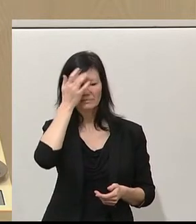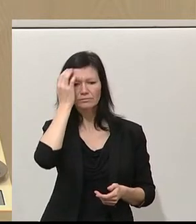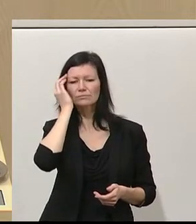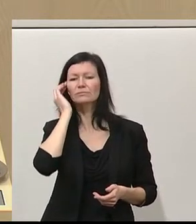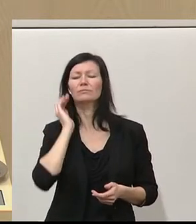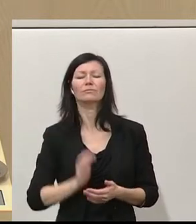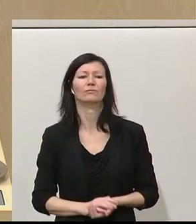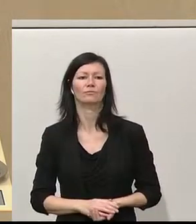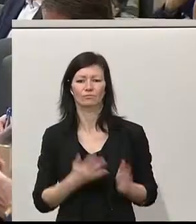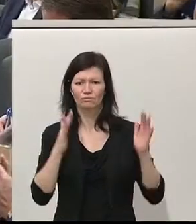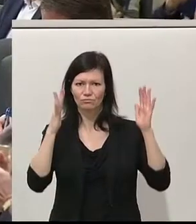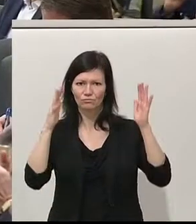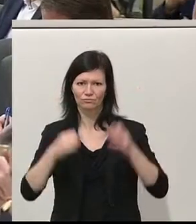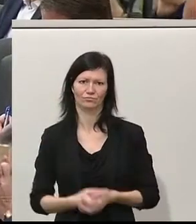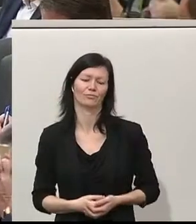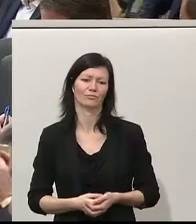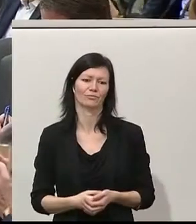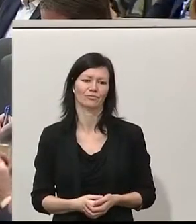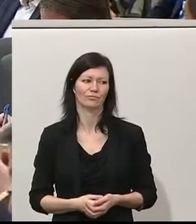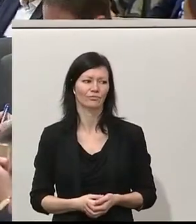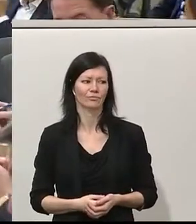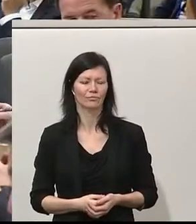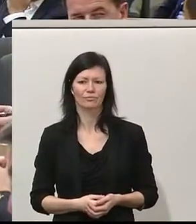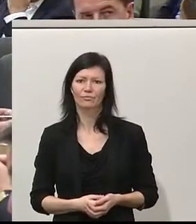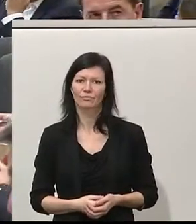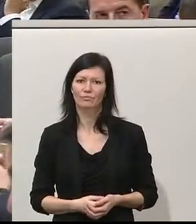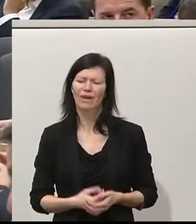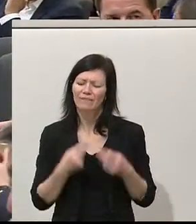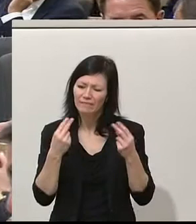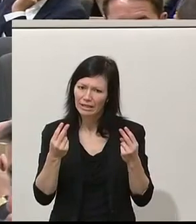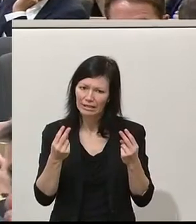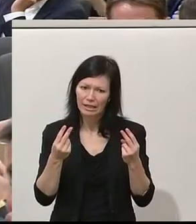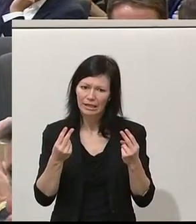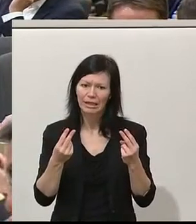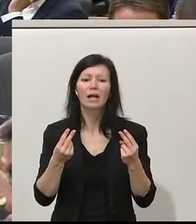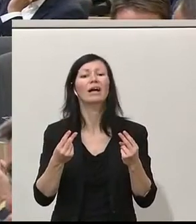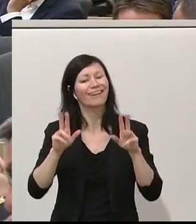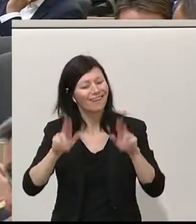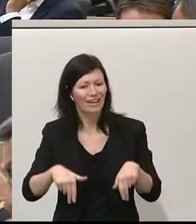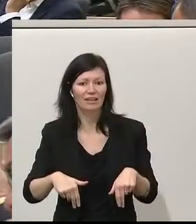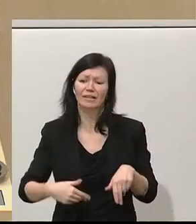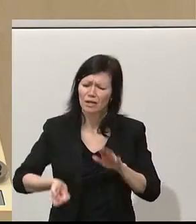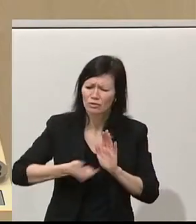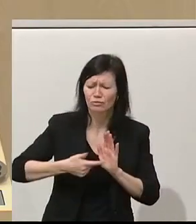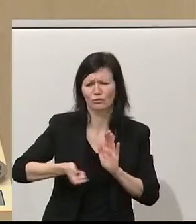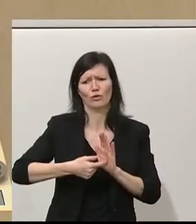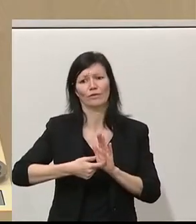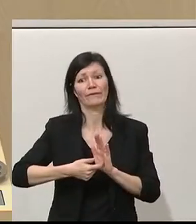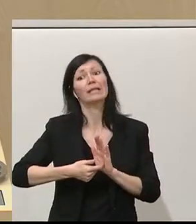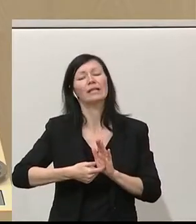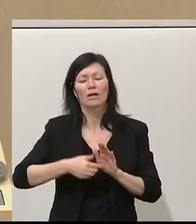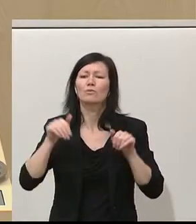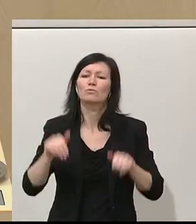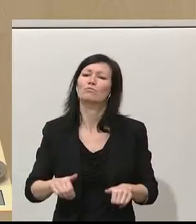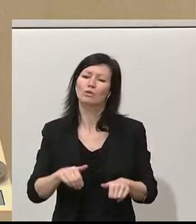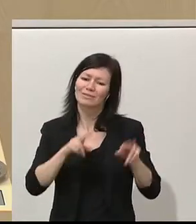Es ist auch wichtig, richtig wie notwendig, dass der Rechnungshof hier mehr Kompetenzen, mehr